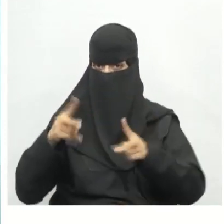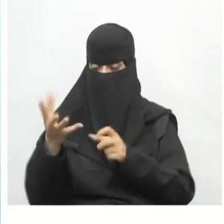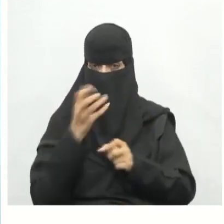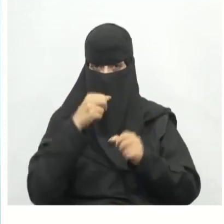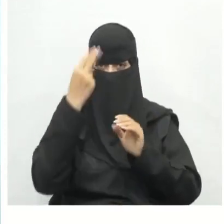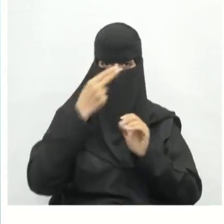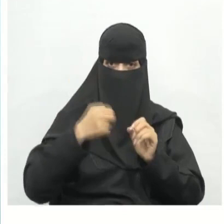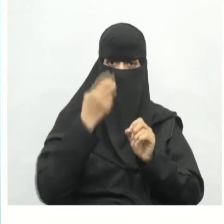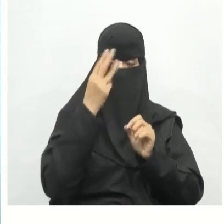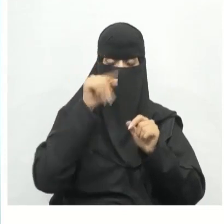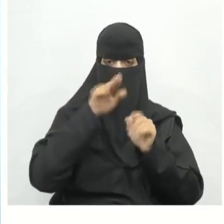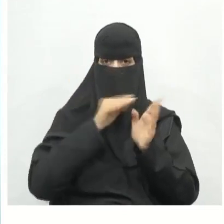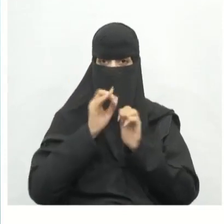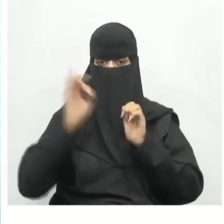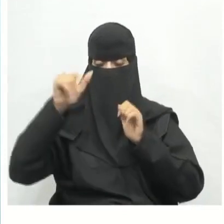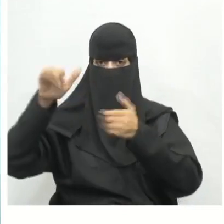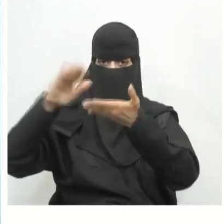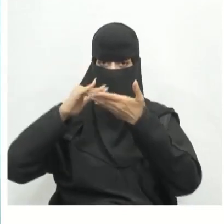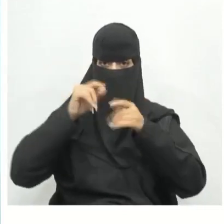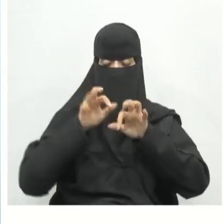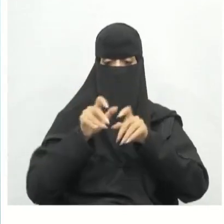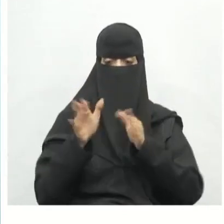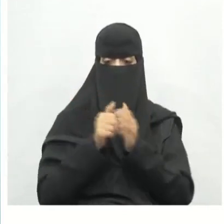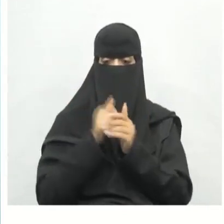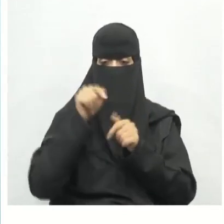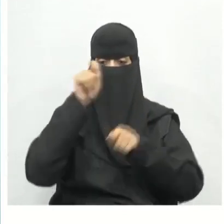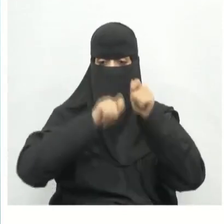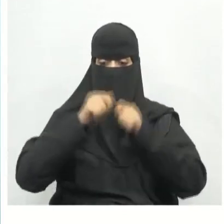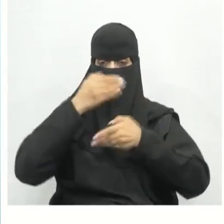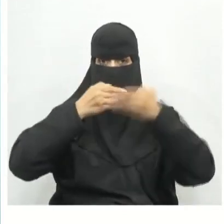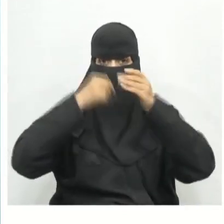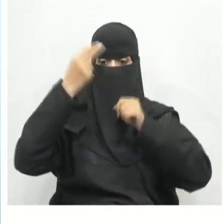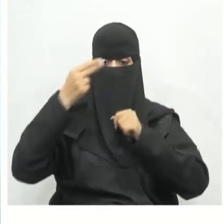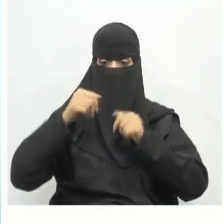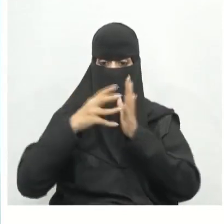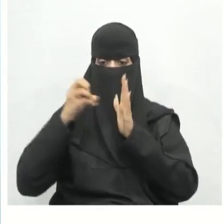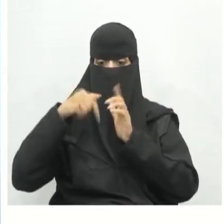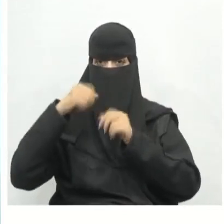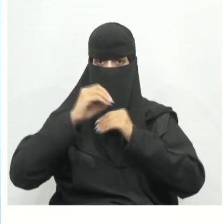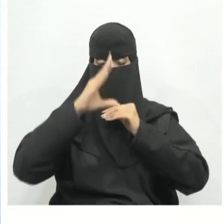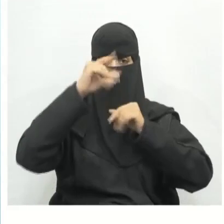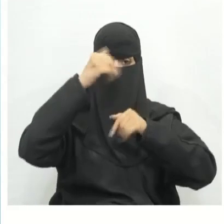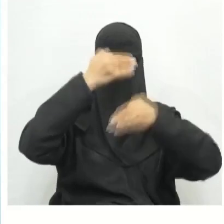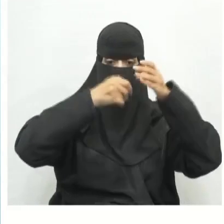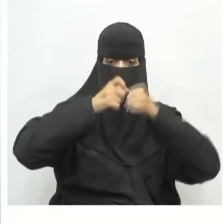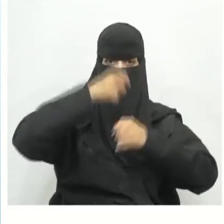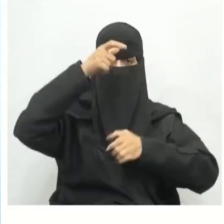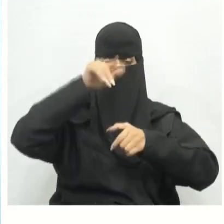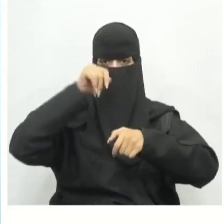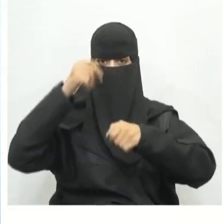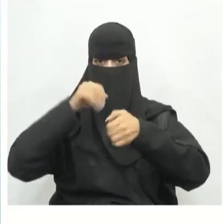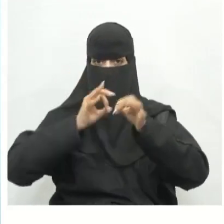النماذج ثلاثية الأبعاد بمساعدة الحاسب يستخدم لإنشاء وتحرير نماذج المشاريع المعمارية